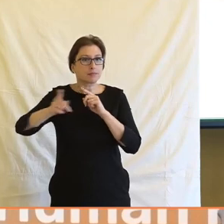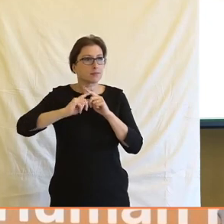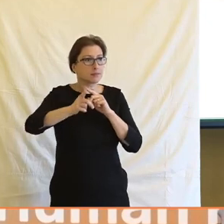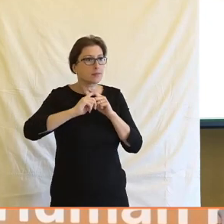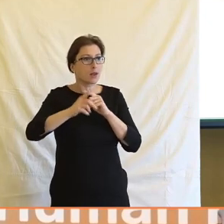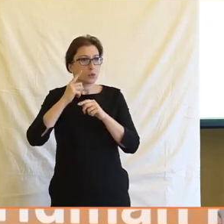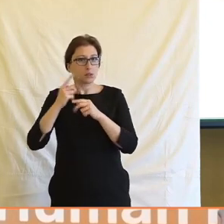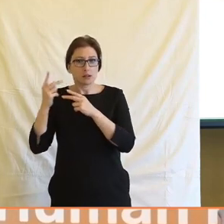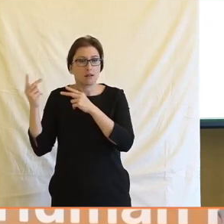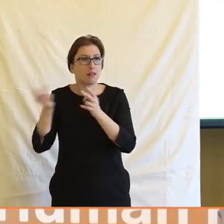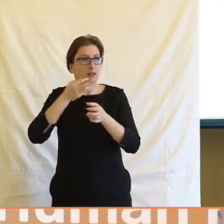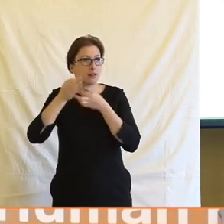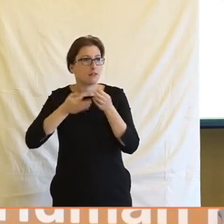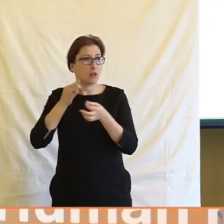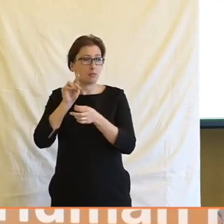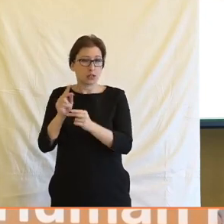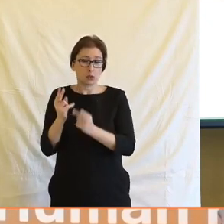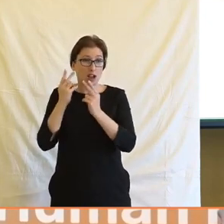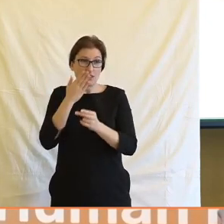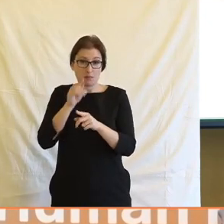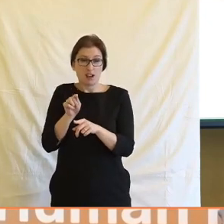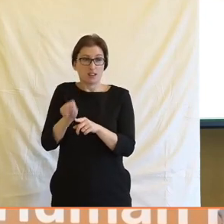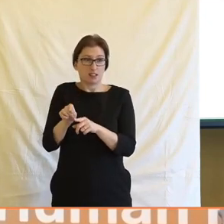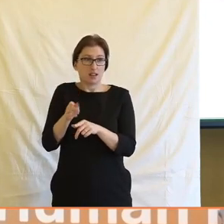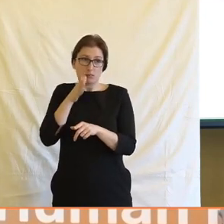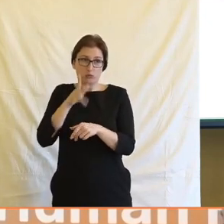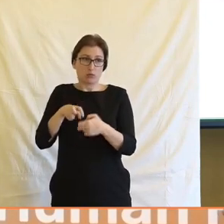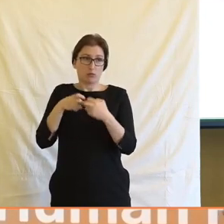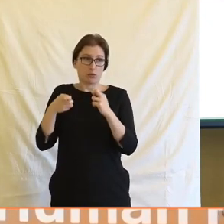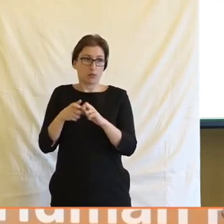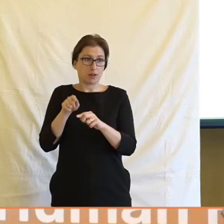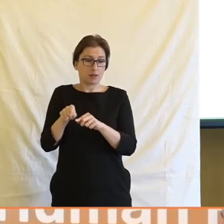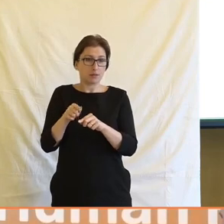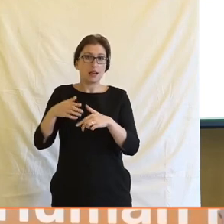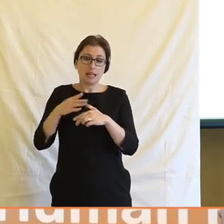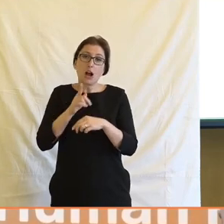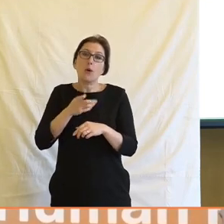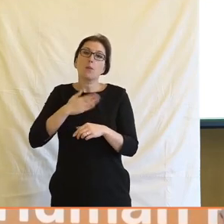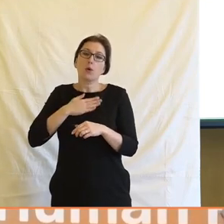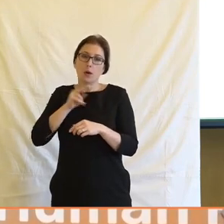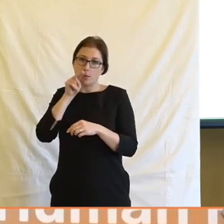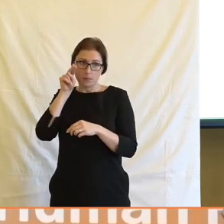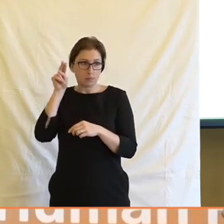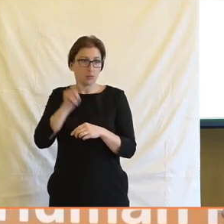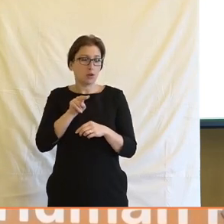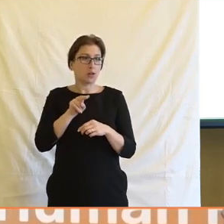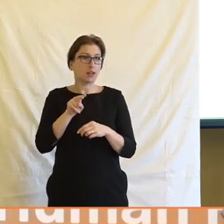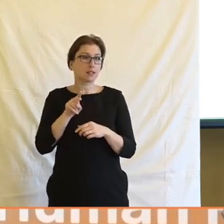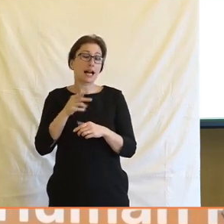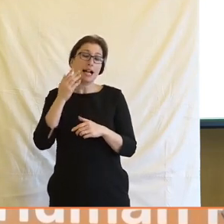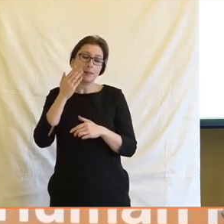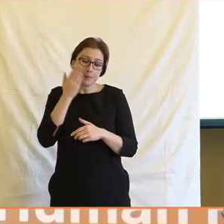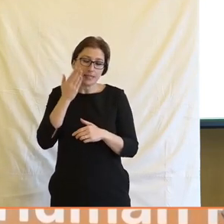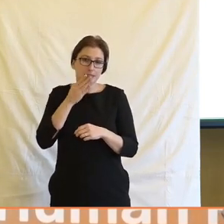a padají. A vypadá to, že toto je vymírající druh. Opět znovu opakuju, to spekulativní dodatek k tomuto celému. Ale